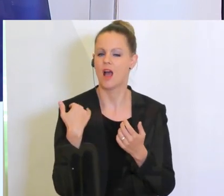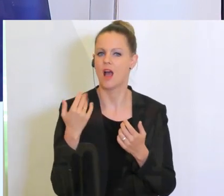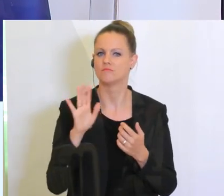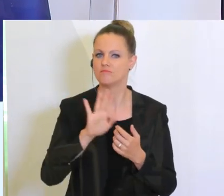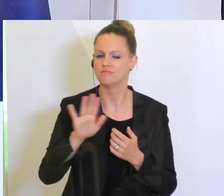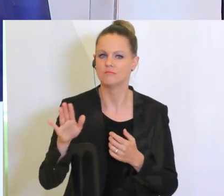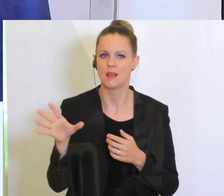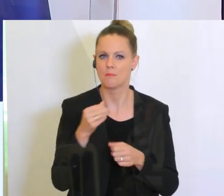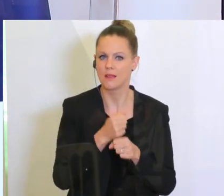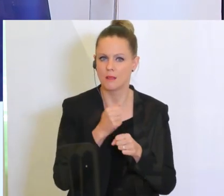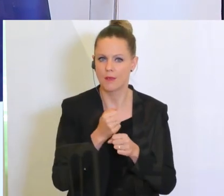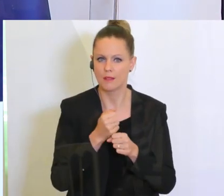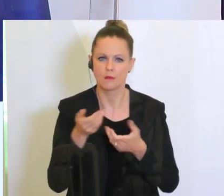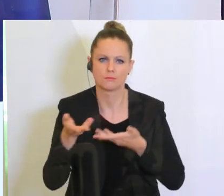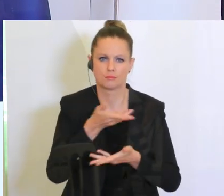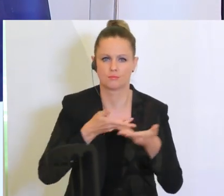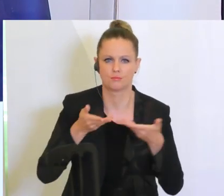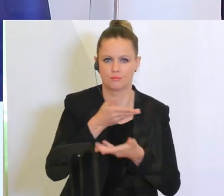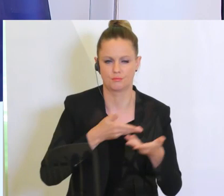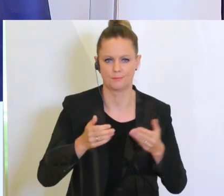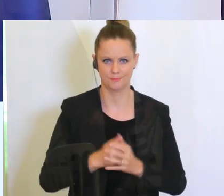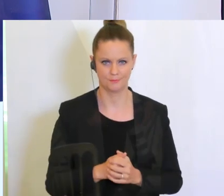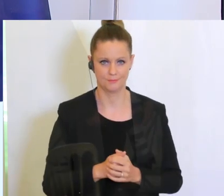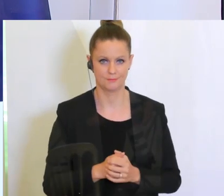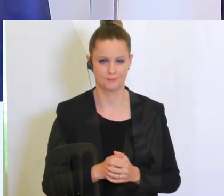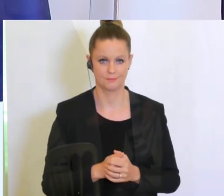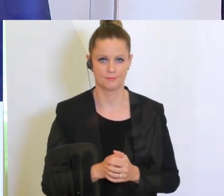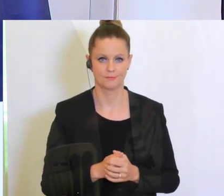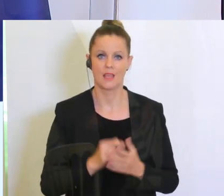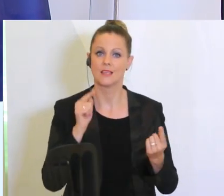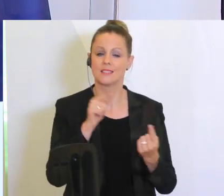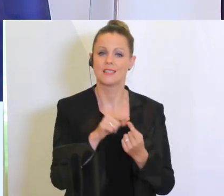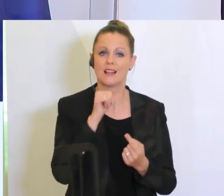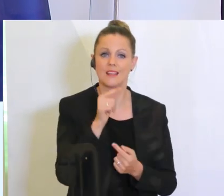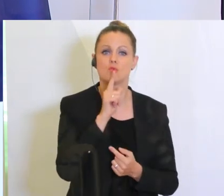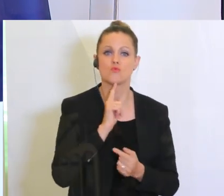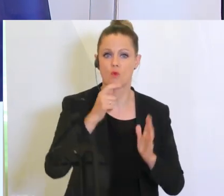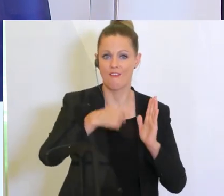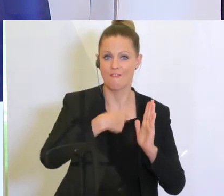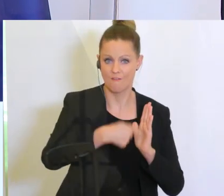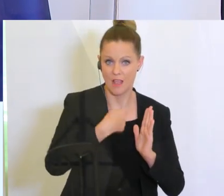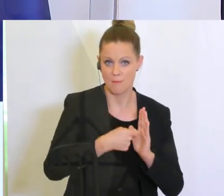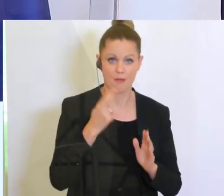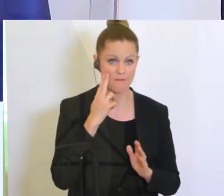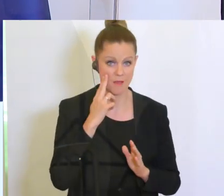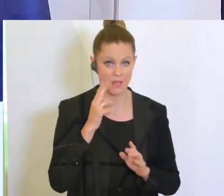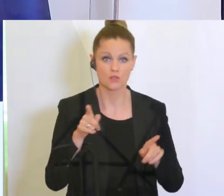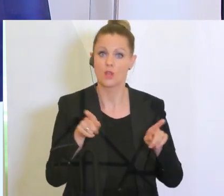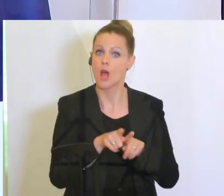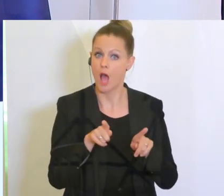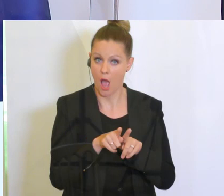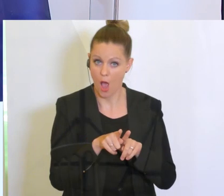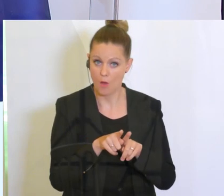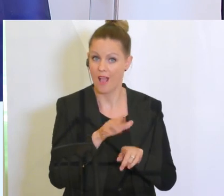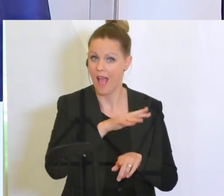Mitarbeiterinnen und Mitarbeiter. Hier geht es nicht nur um Filmfirmen, sondern es geht auch